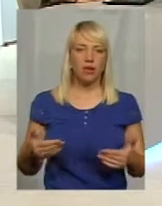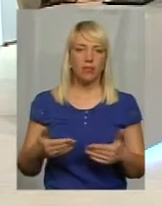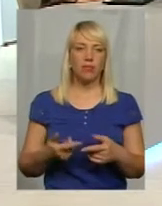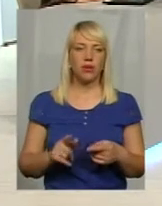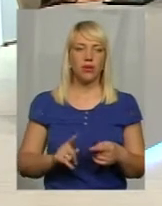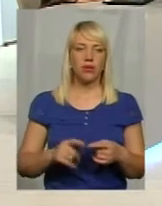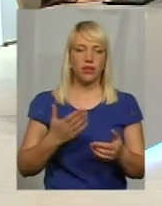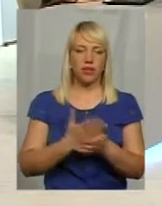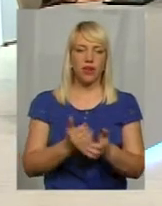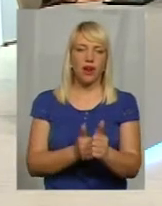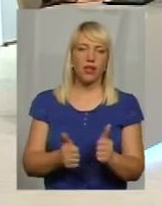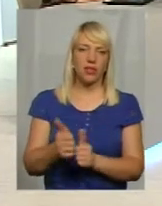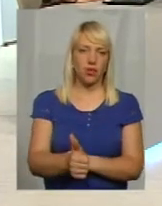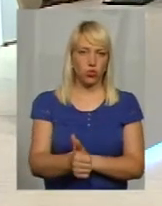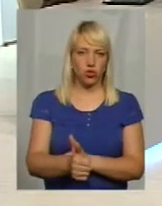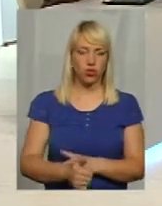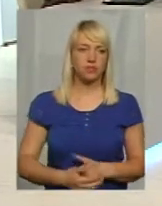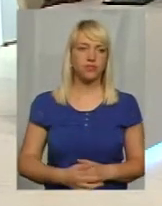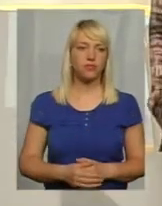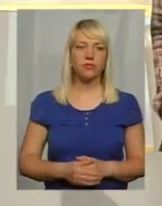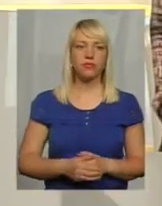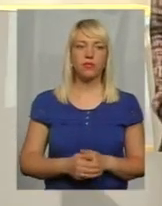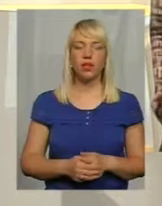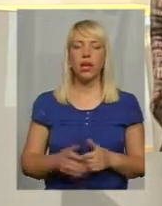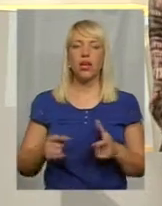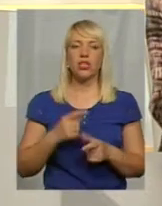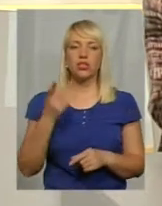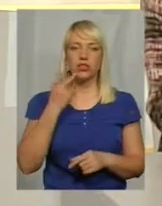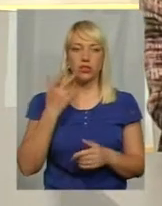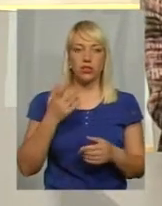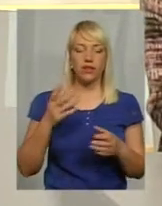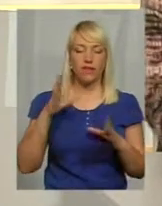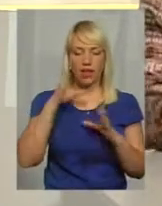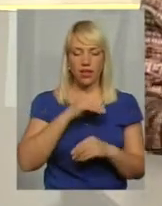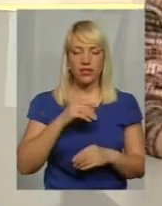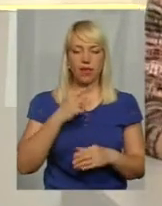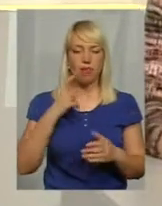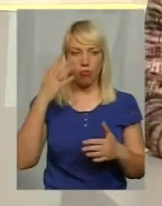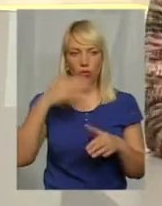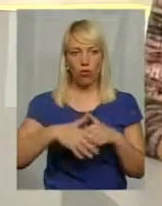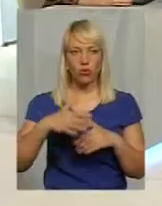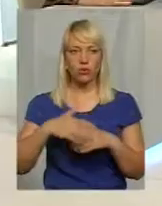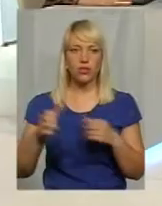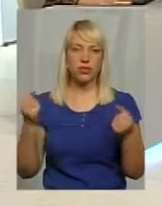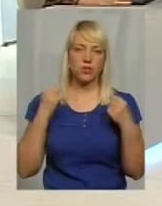положення в нашій Міністері. А чи завжди вдається порозумітися спортсменам і спортивним чиновникам?